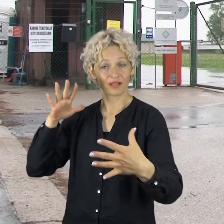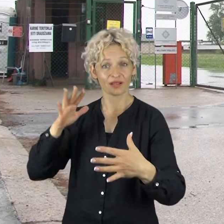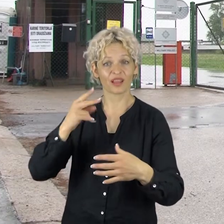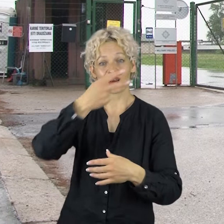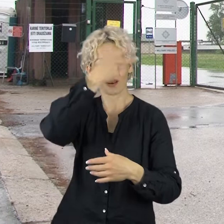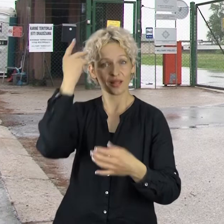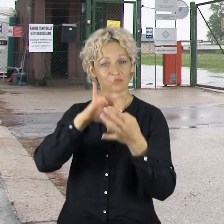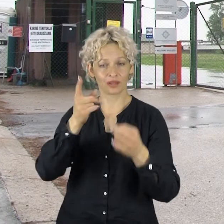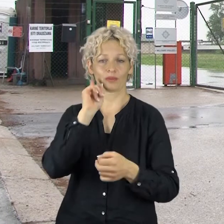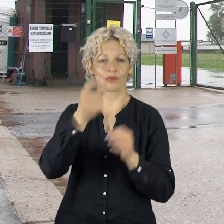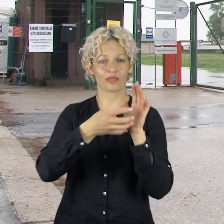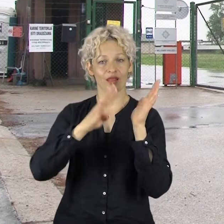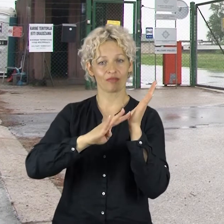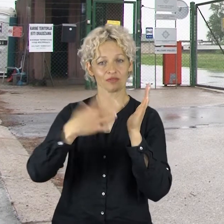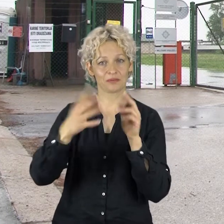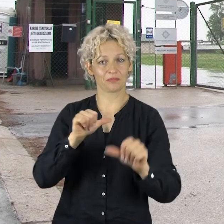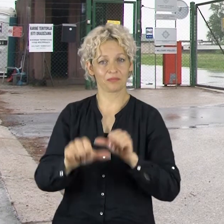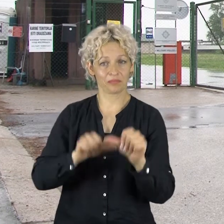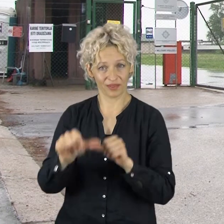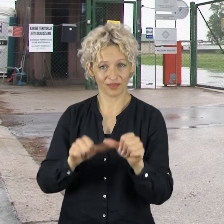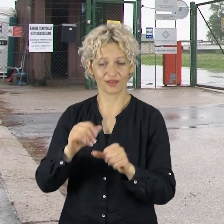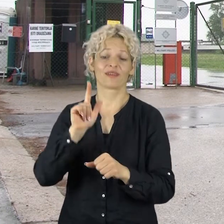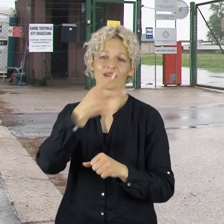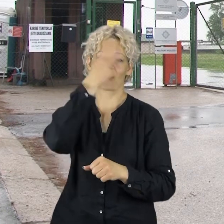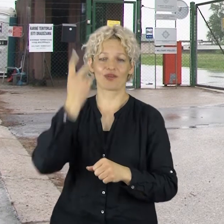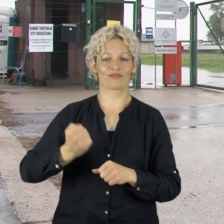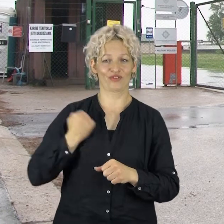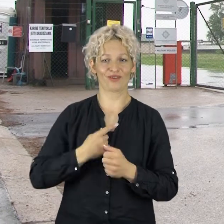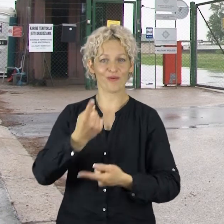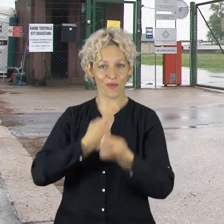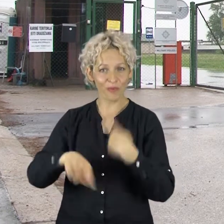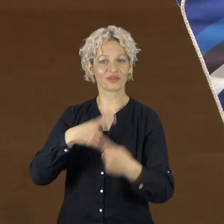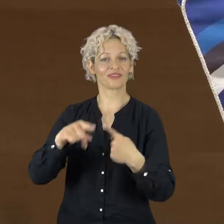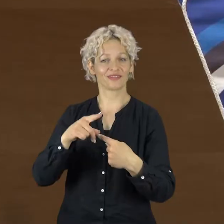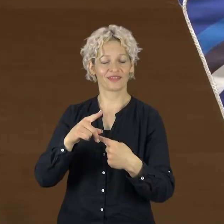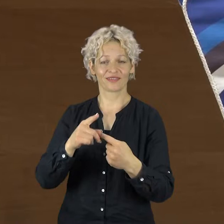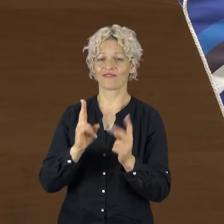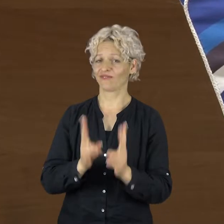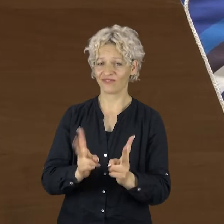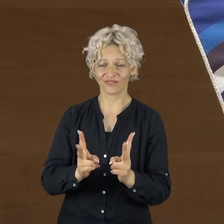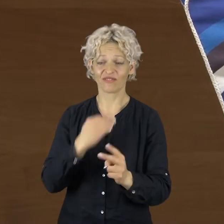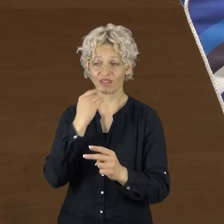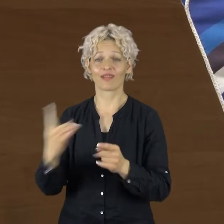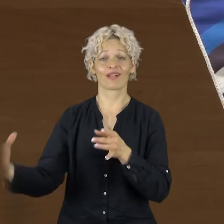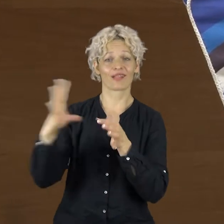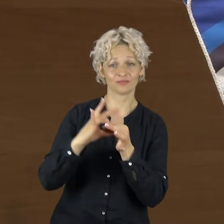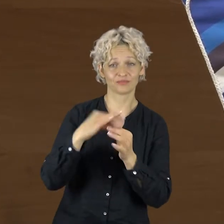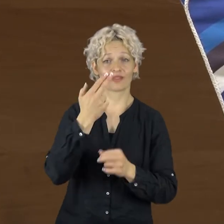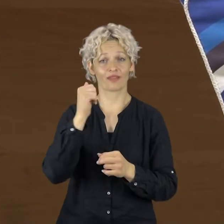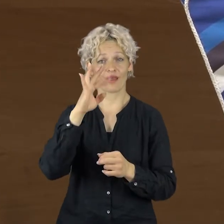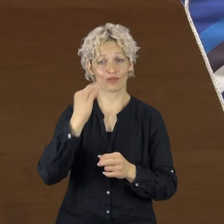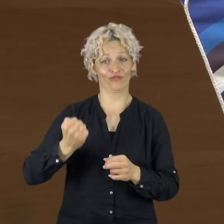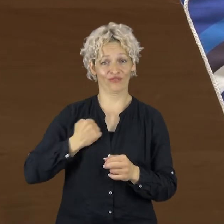visa bazės teritorija vėl perėjo Lietuvos kariuomenė žinion. Po įstojimo į NATO iš bazės vykdoma